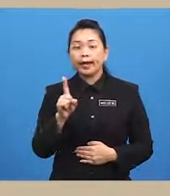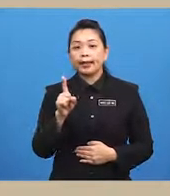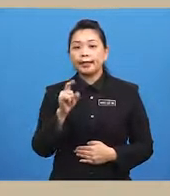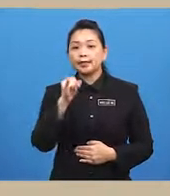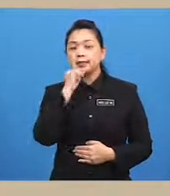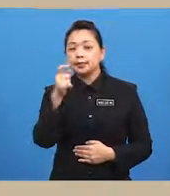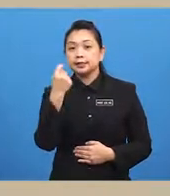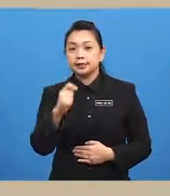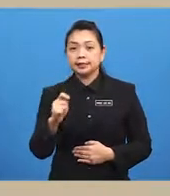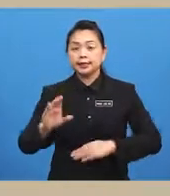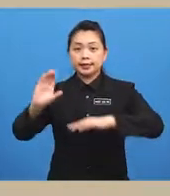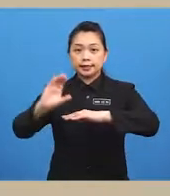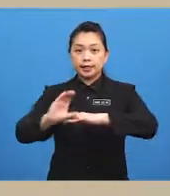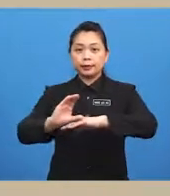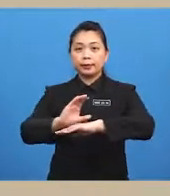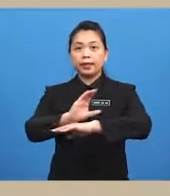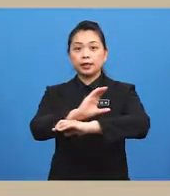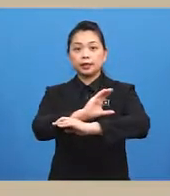...is the carpet?